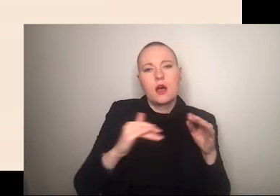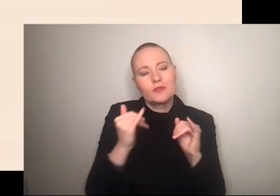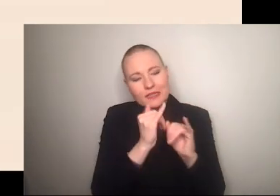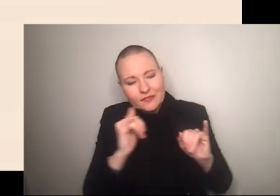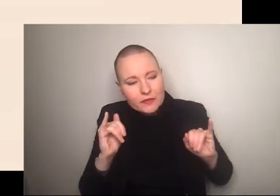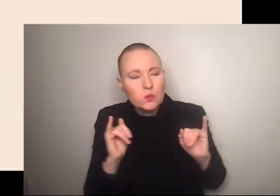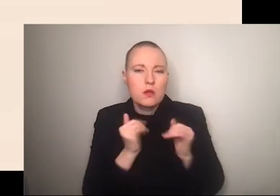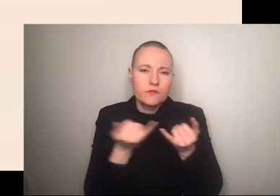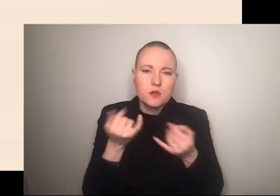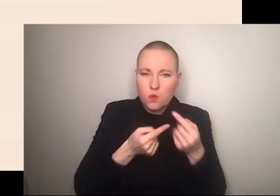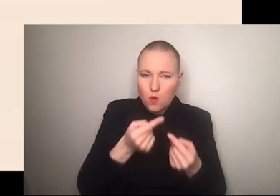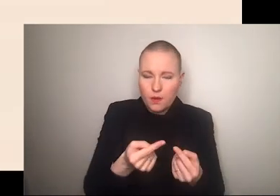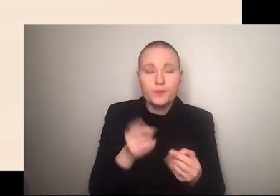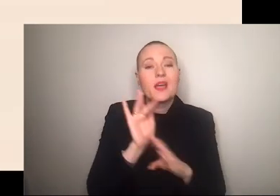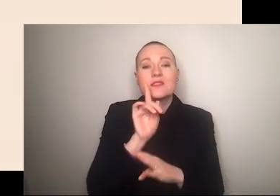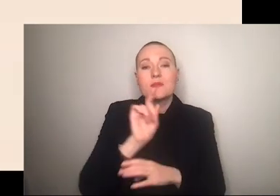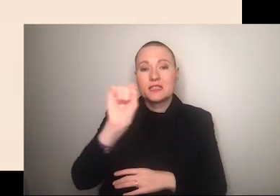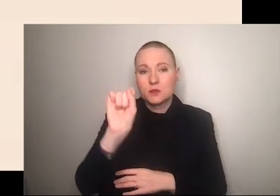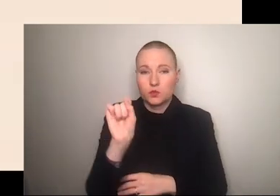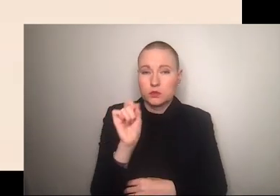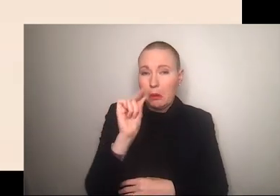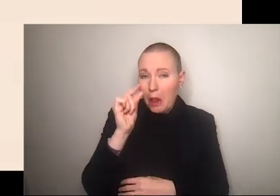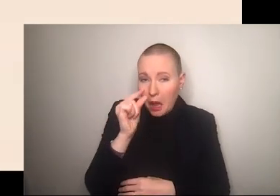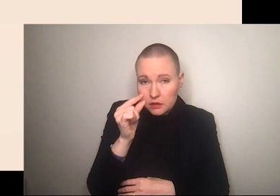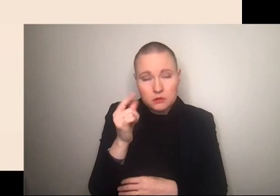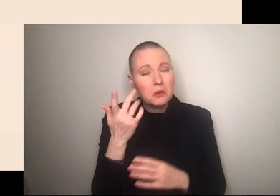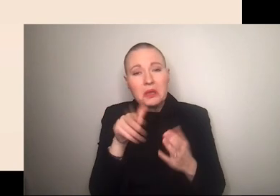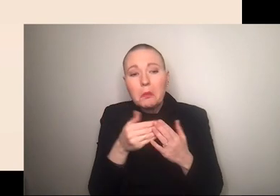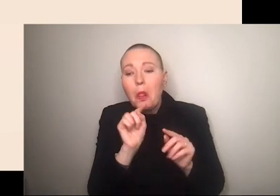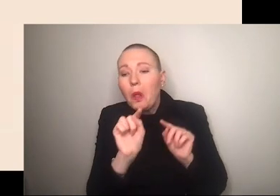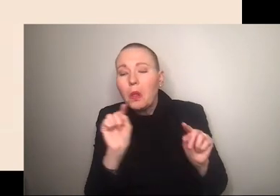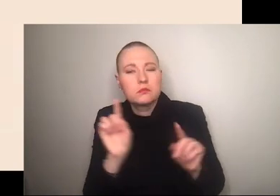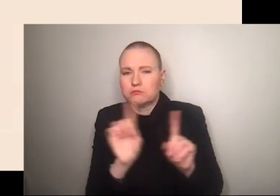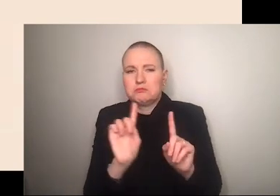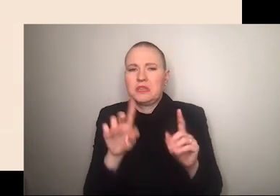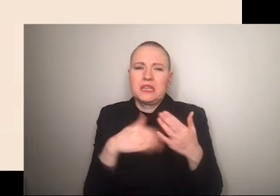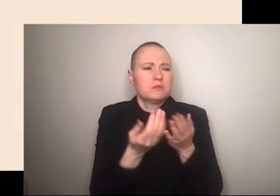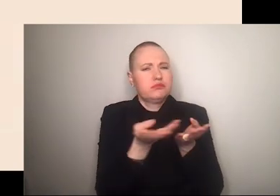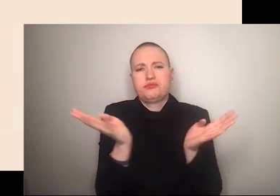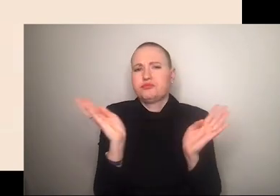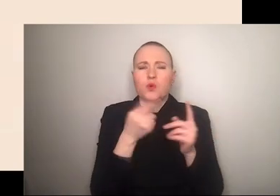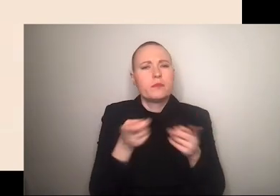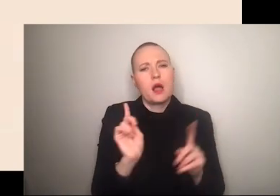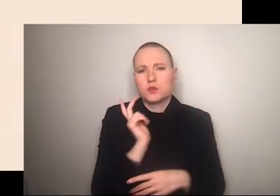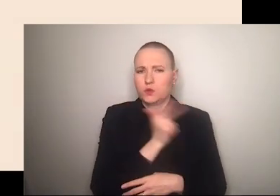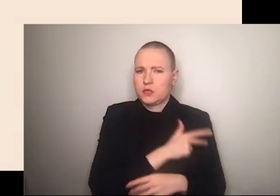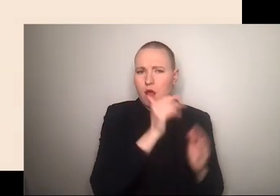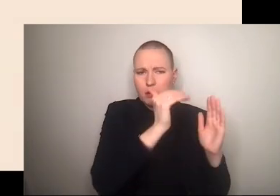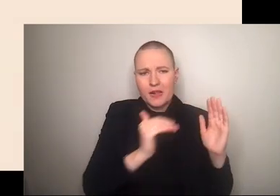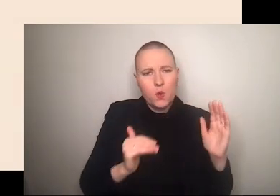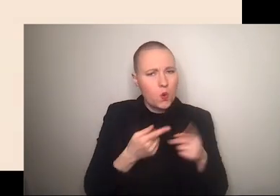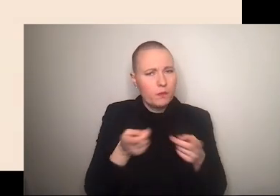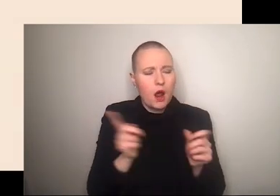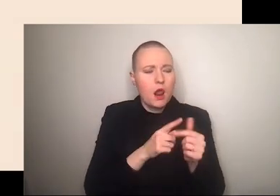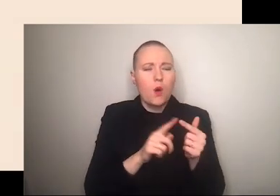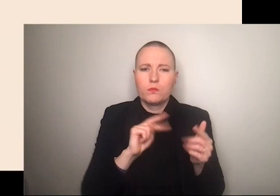antifeminismus eben kein randständiges phänomen das habe ich vorhin schon mal gesagt sondern findet sich in allen politischen lagern und sozialen milieus wieder deswegen